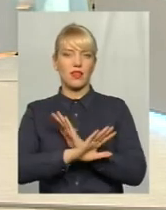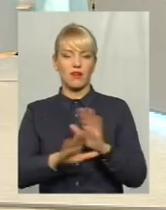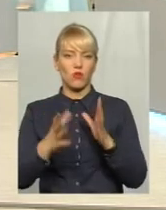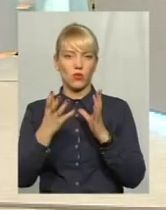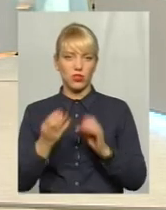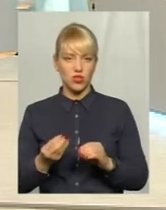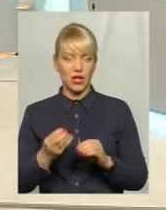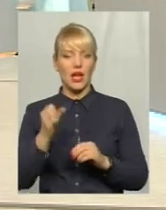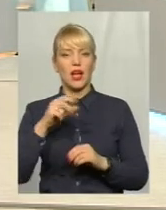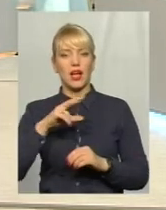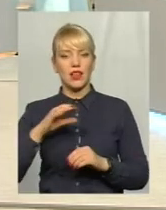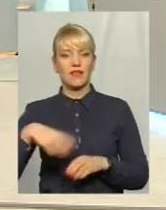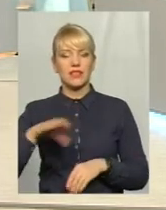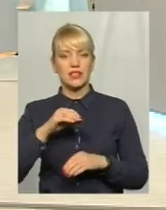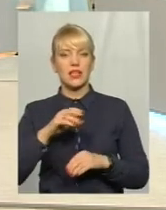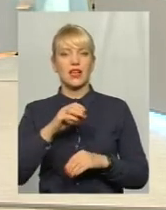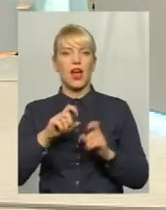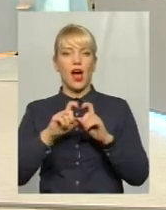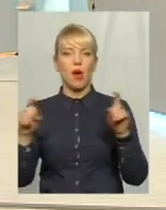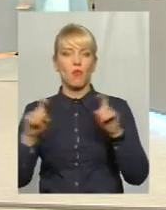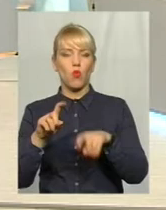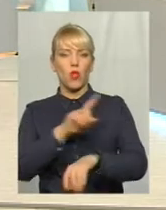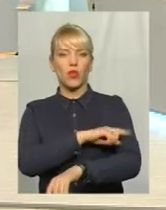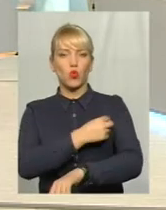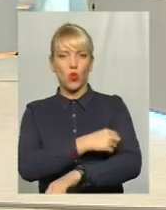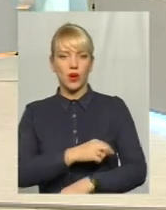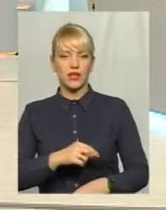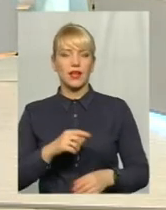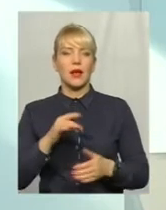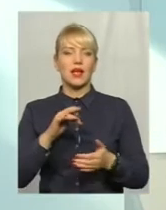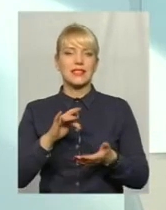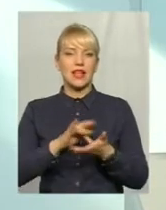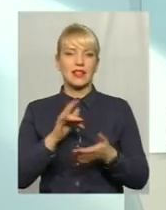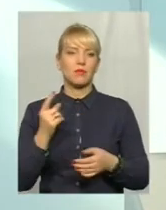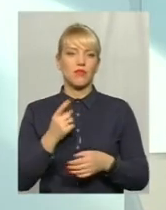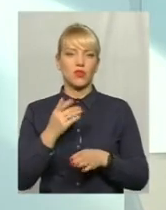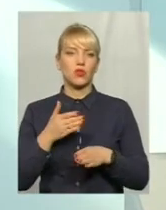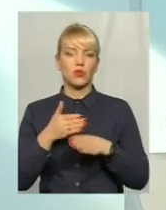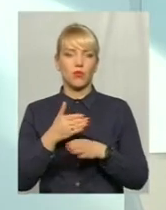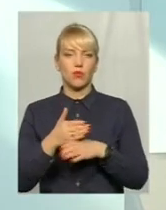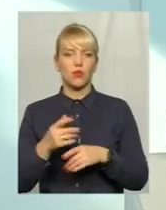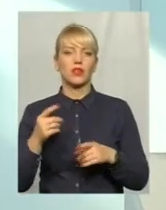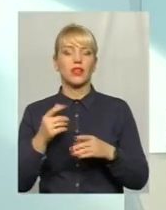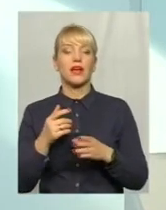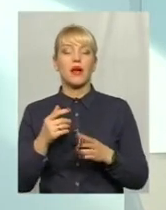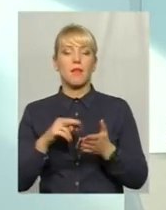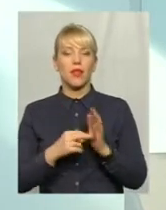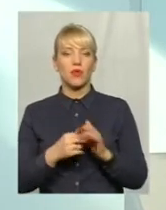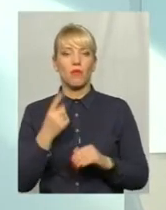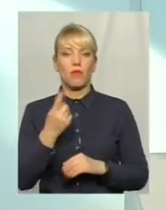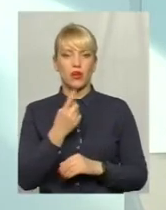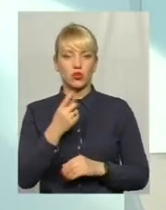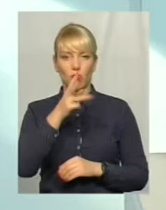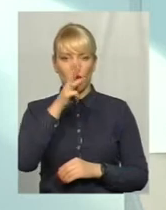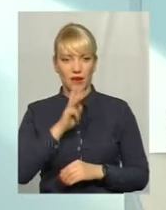а всі амбулаторії і всі центри первинної медико-санітарної допомоги плануємо в першому кварталі